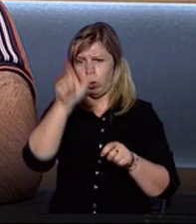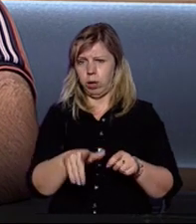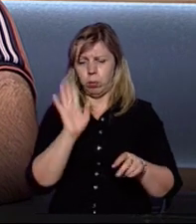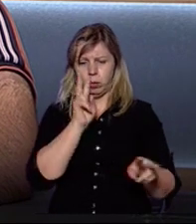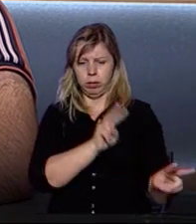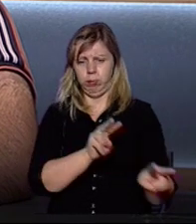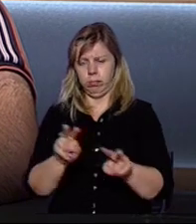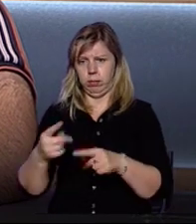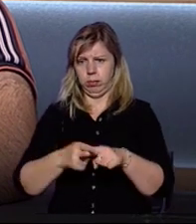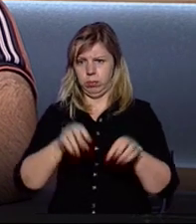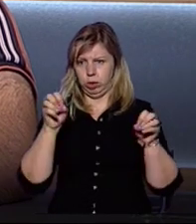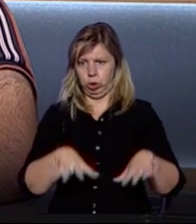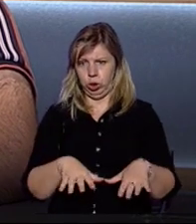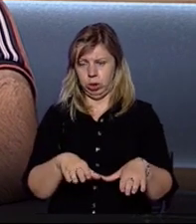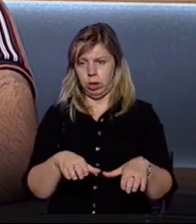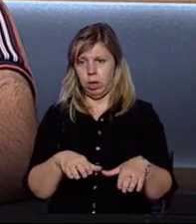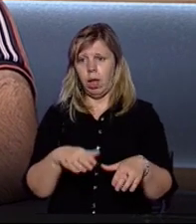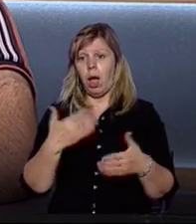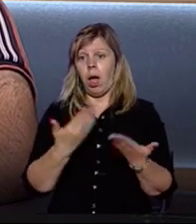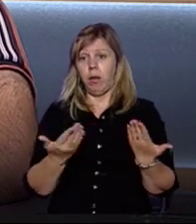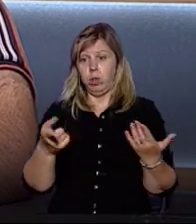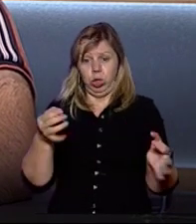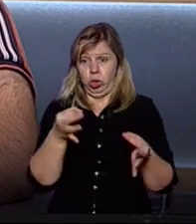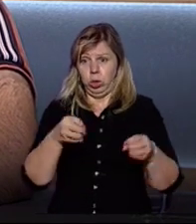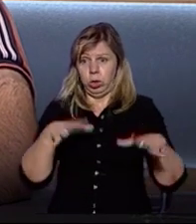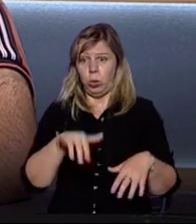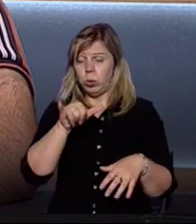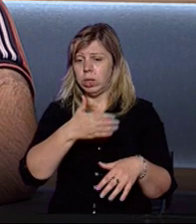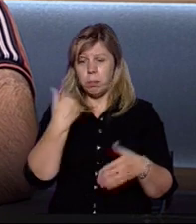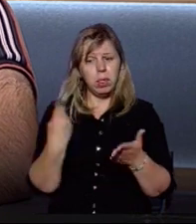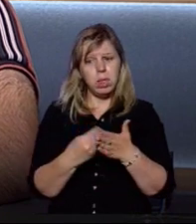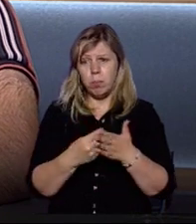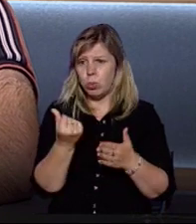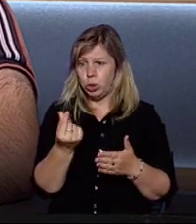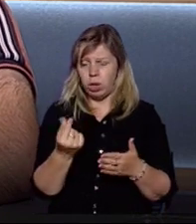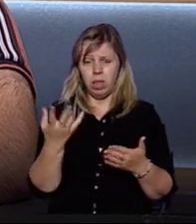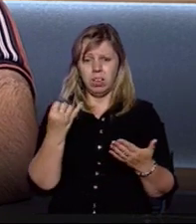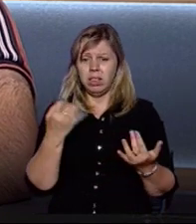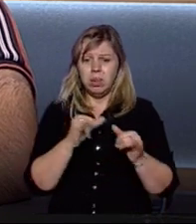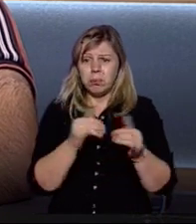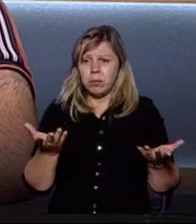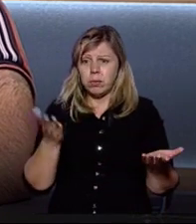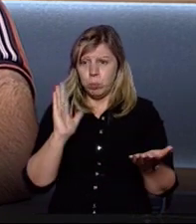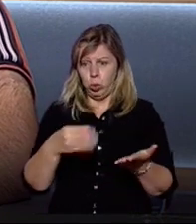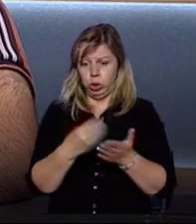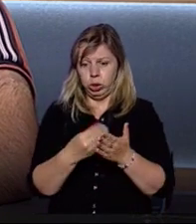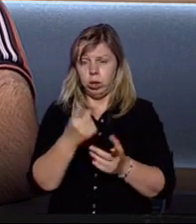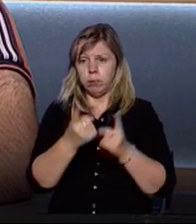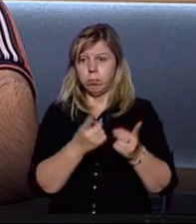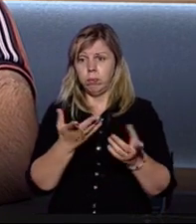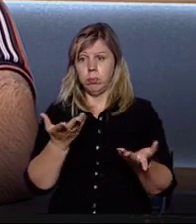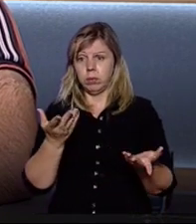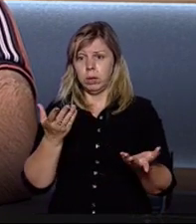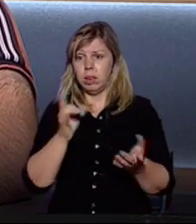дивитися за цими рішеннями. Адже вони нічого не вирішують, в них немає ні бюджету, ні ресурсу. Ну, буде бюджет для функціонування